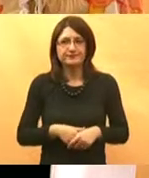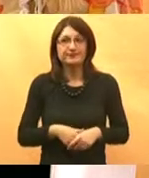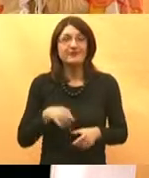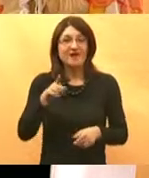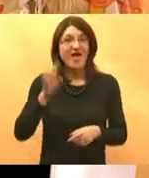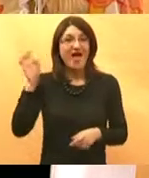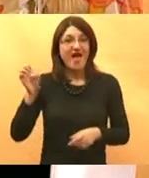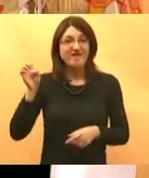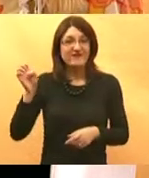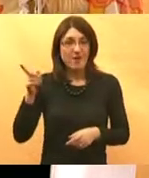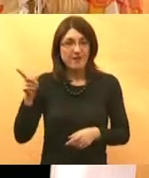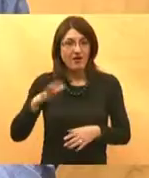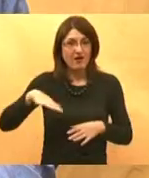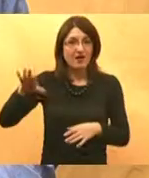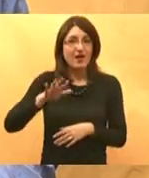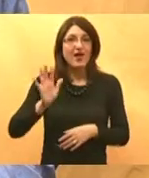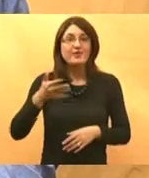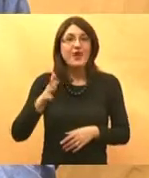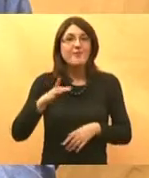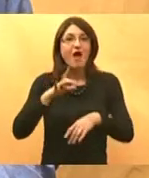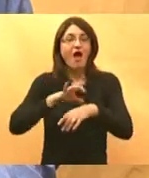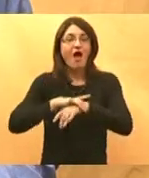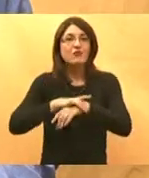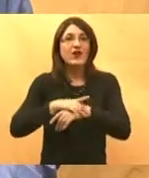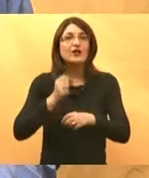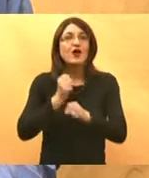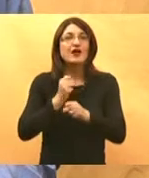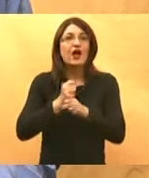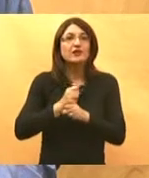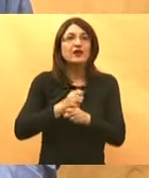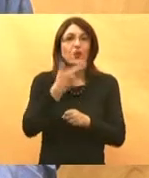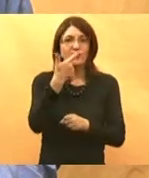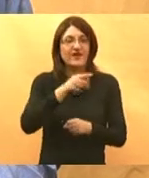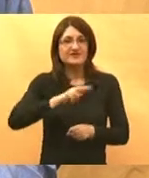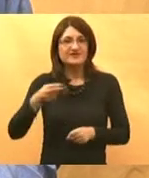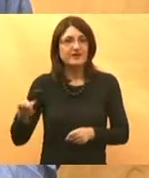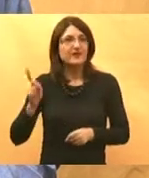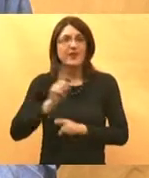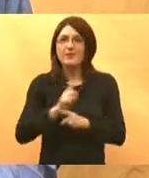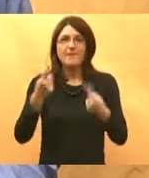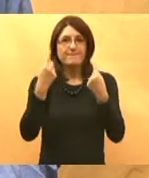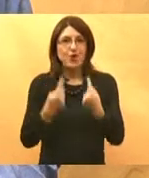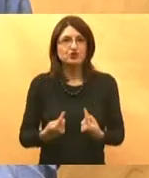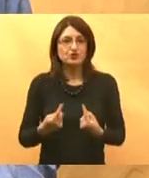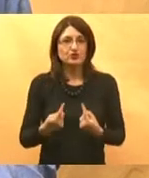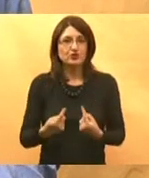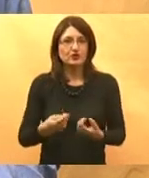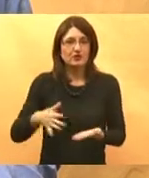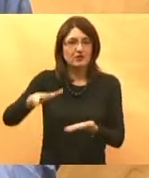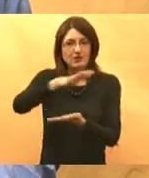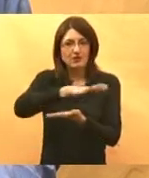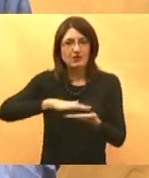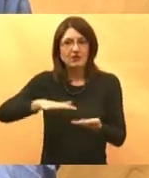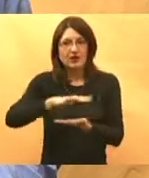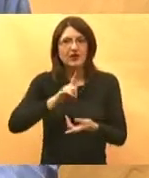Evropi nemate obiteljsku medicinu koja radi non-stop. Kod nas se radi u dvije smjene u principu i gotovo uvijek na jednom širem području postoji neko